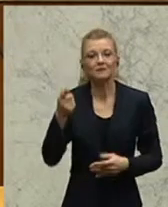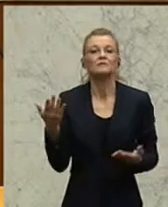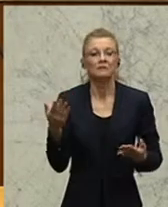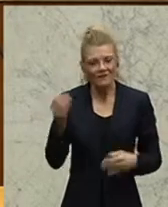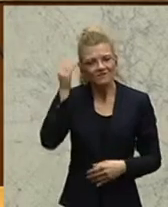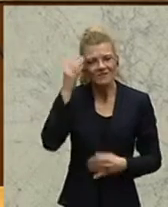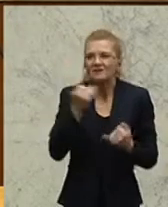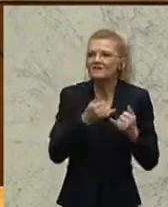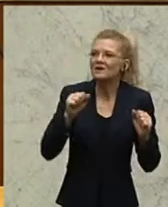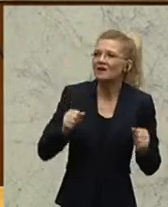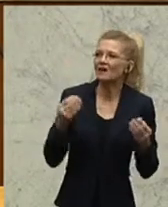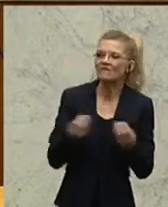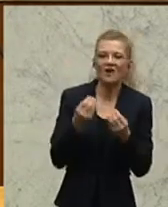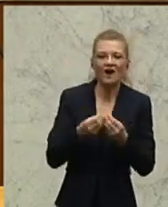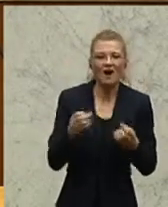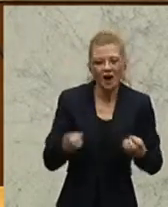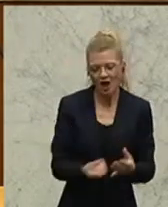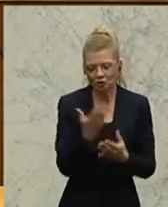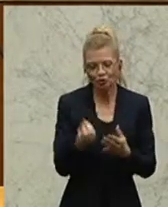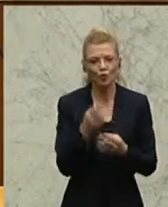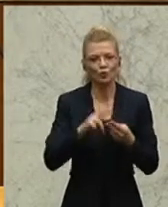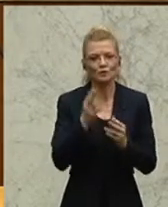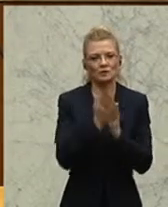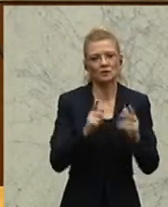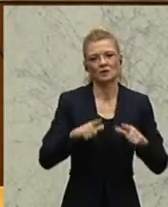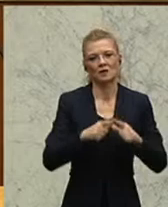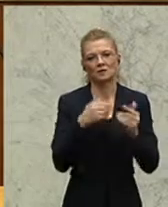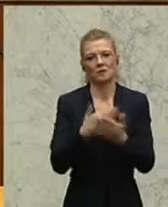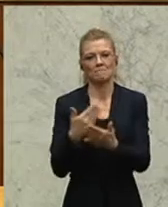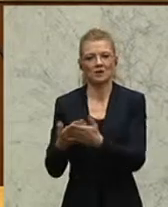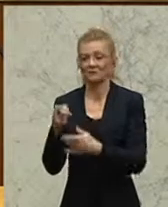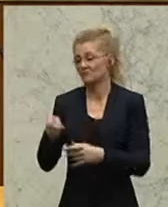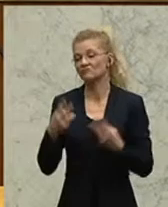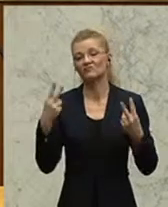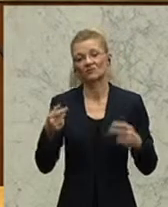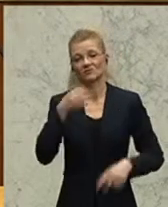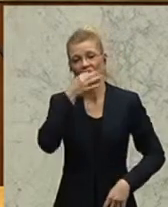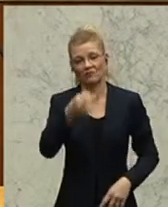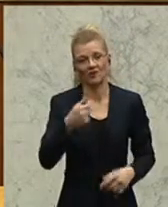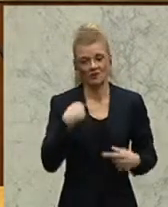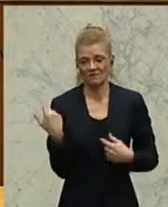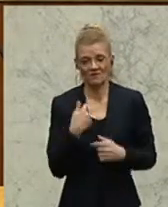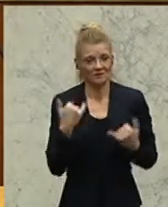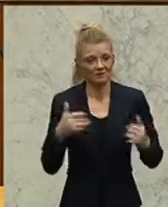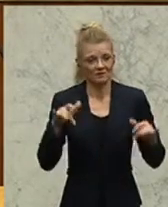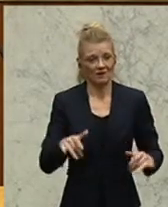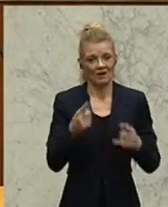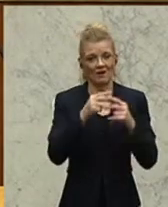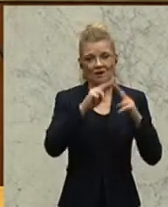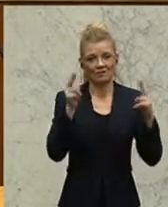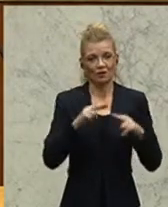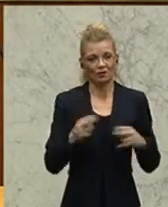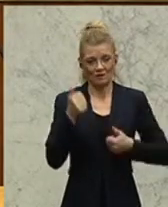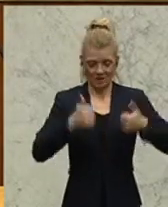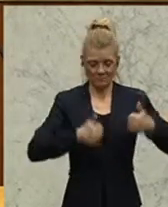Wissen, wie man Dienstleistungen auch anbieten kann. Das ist eine zentrale Frage. Wir sind da in einem internationalen Wettbewerb. Andere Länder, wenn ich China als